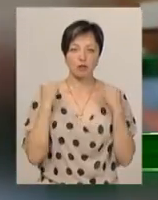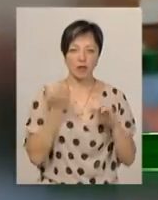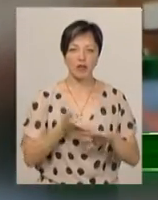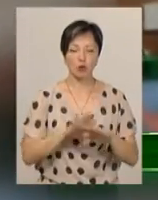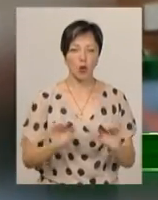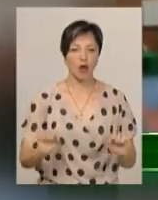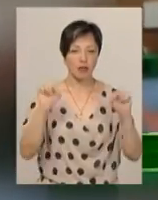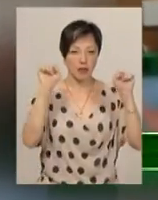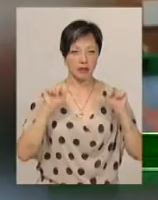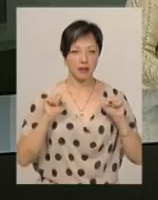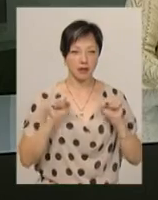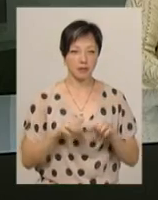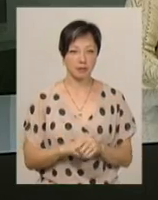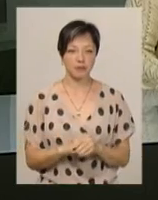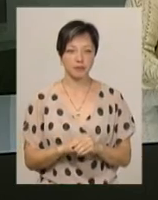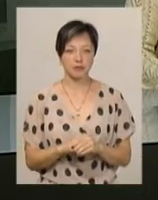з важкої атлетики.